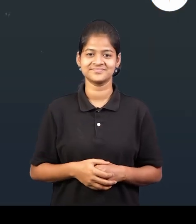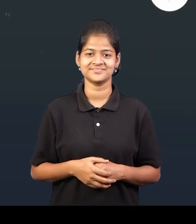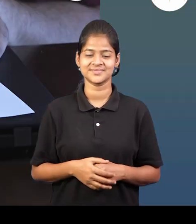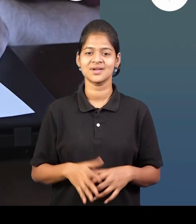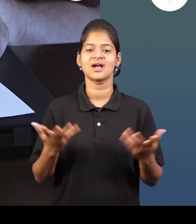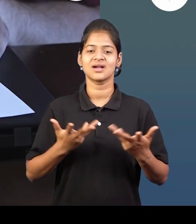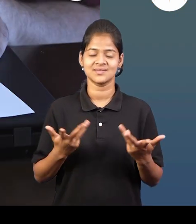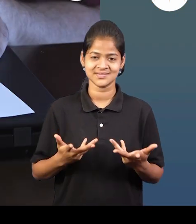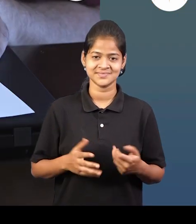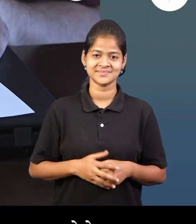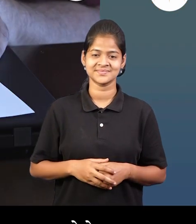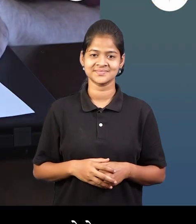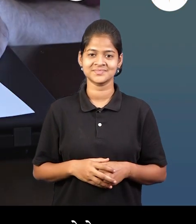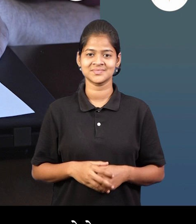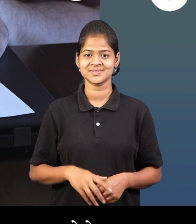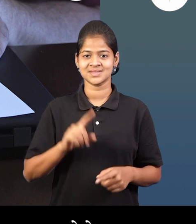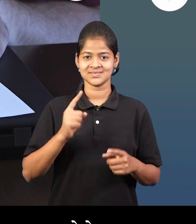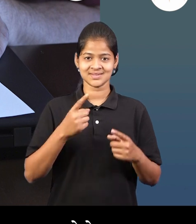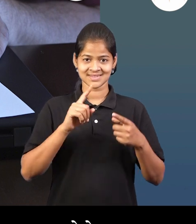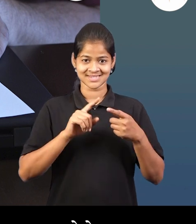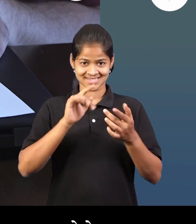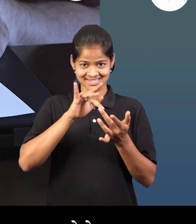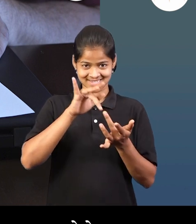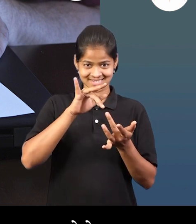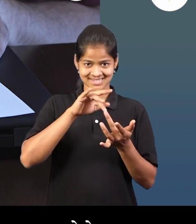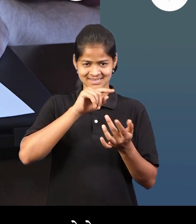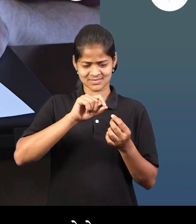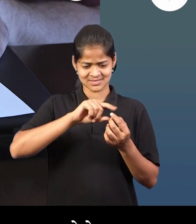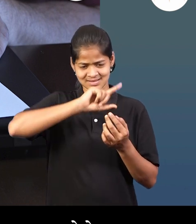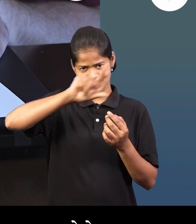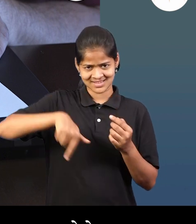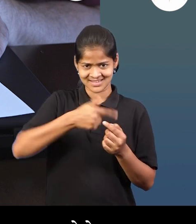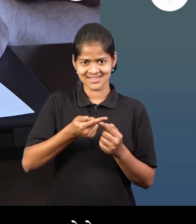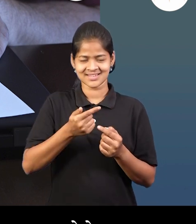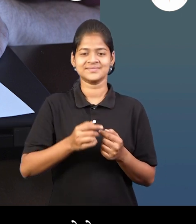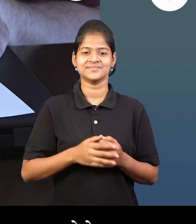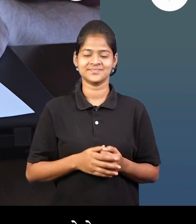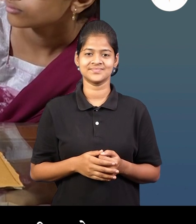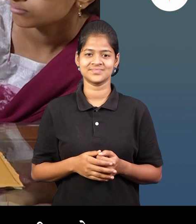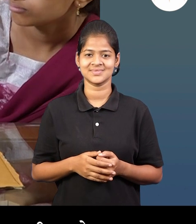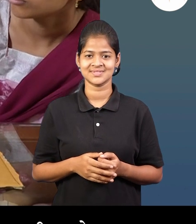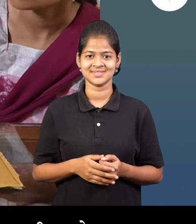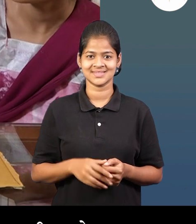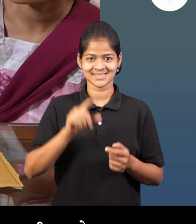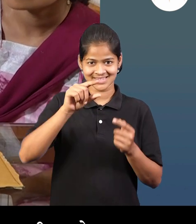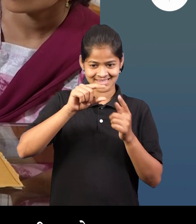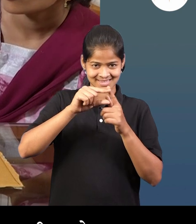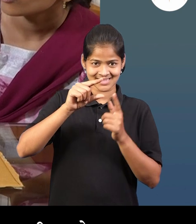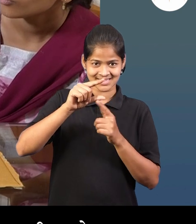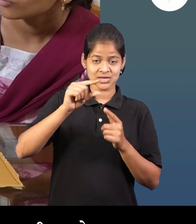एक मध्य भागी केंद्र बिंदु घेवुन वर्तुल काड़ता येने दोन